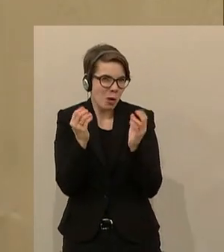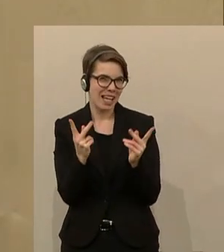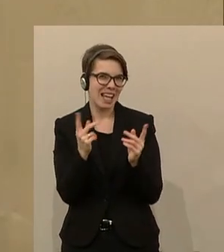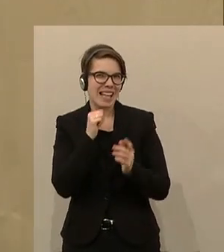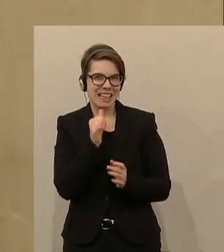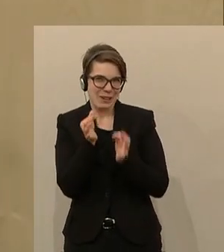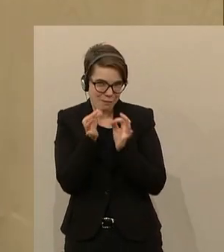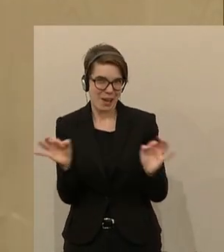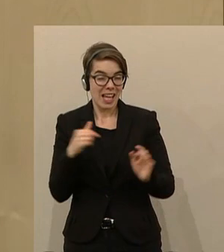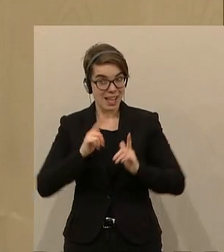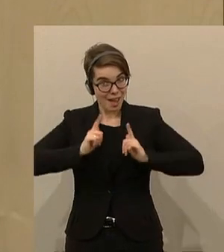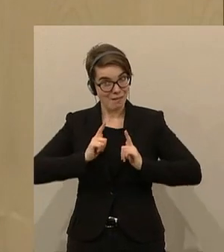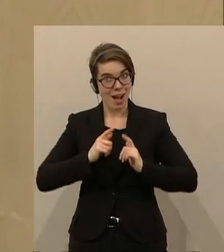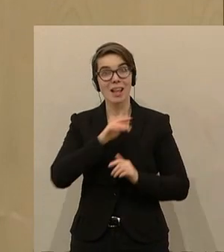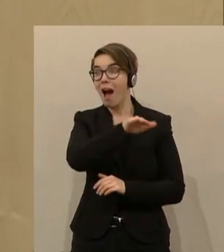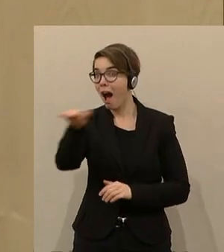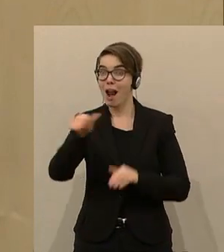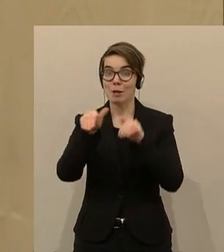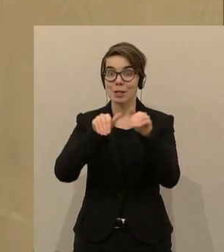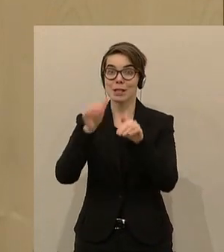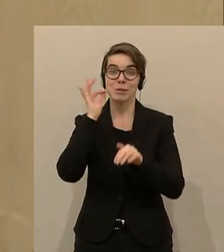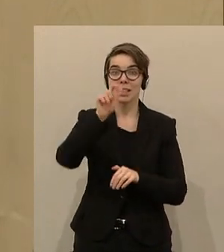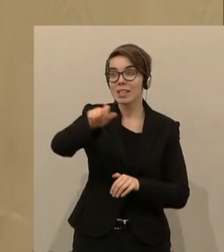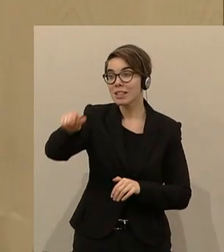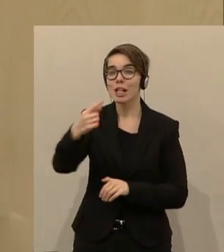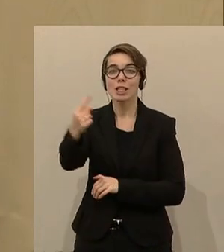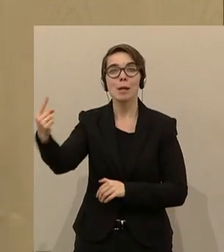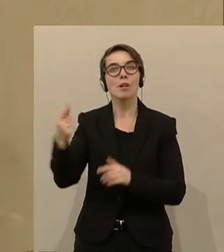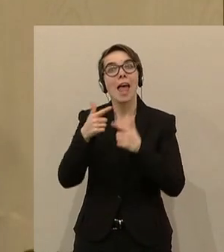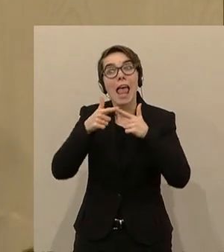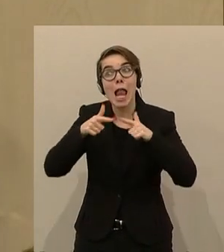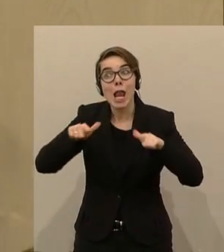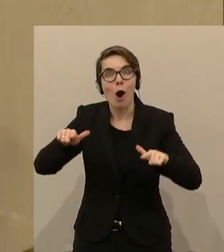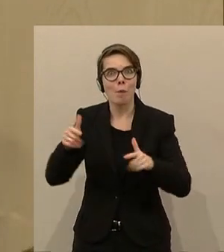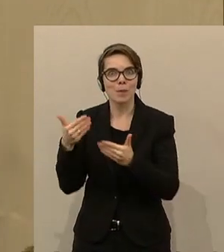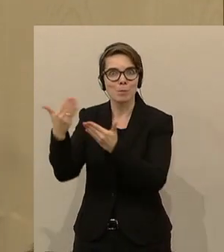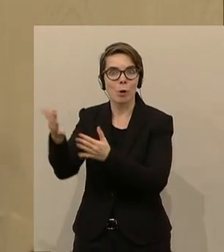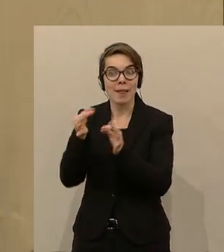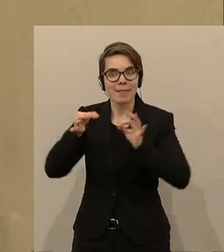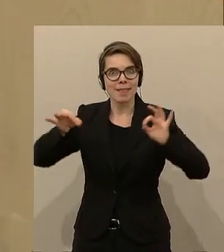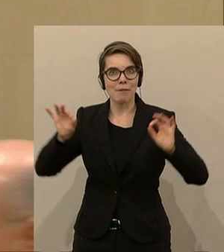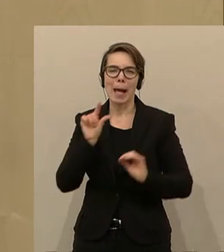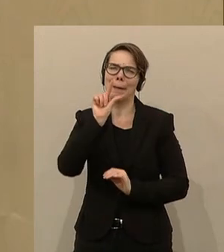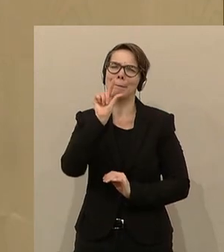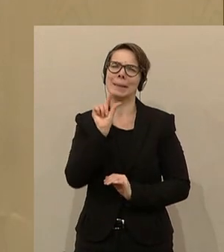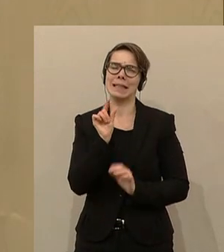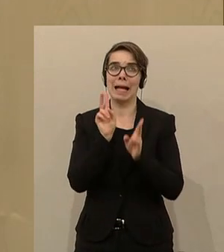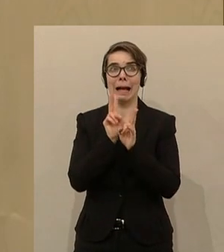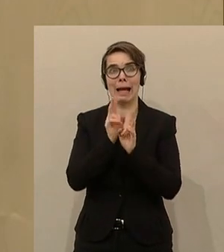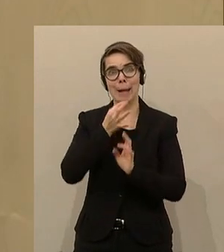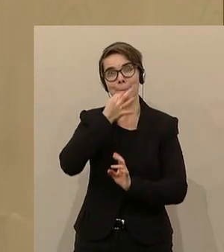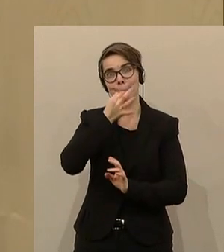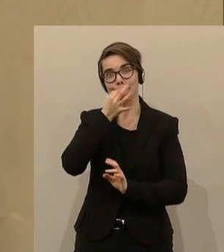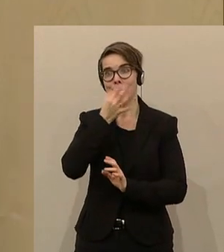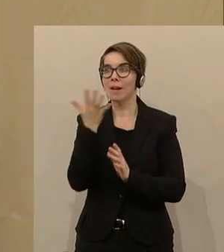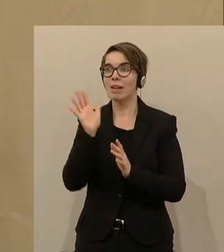eigentlich auch erwartet, dass jeder Minister und jede Ministerin die Erlaubnis kriegt von euch, dass sie auch ein bisschen sagen darf, was für